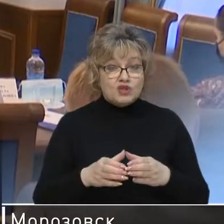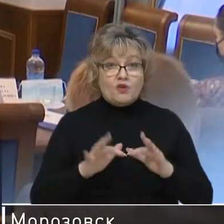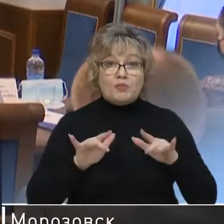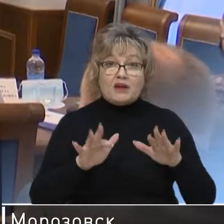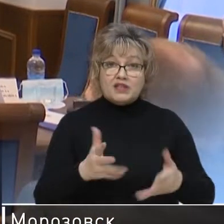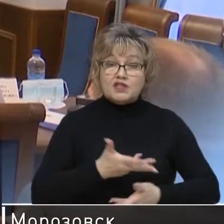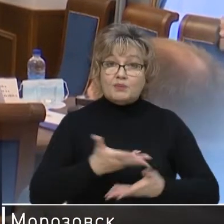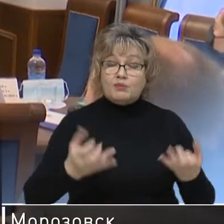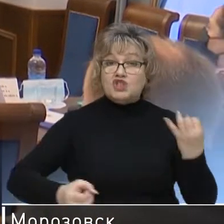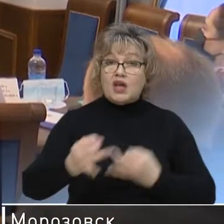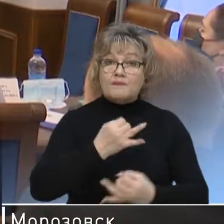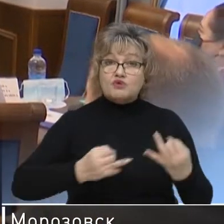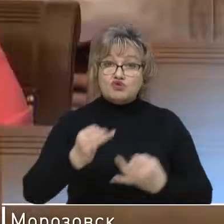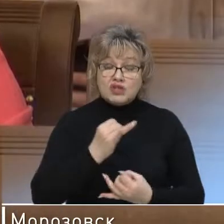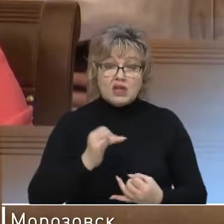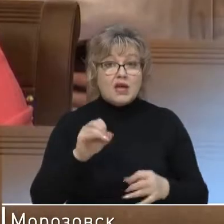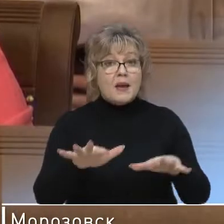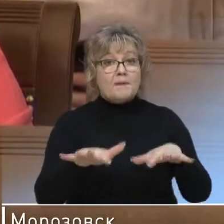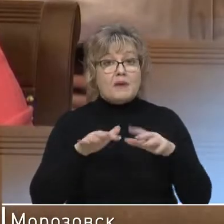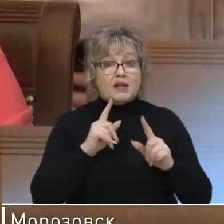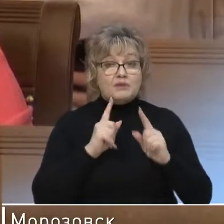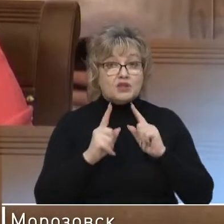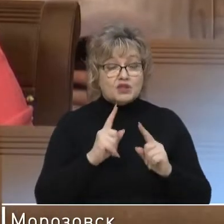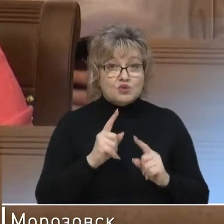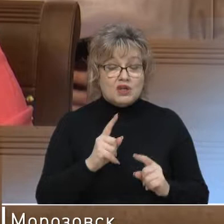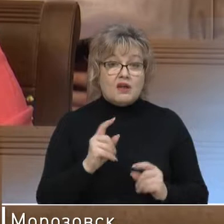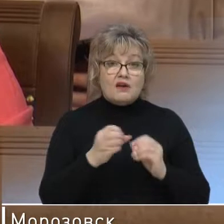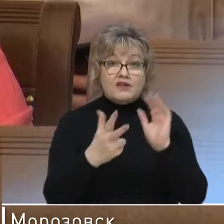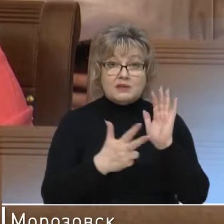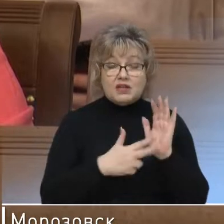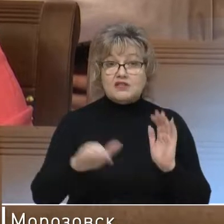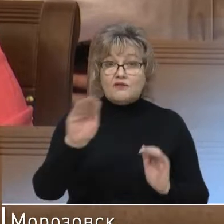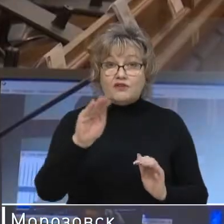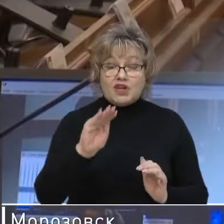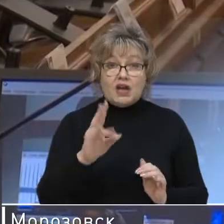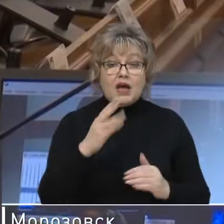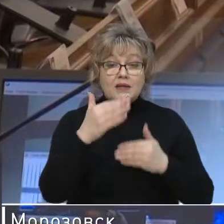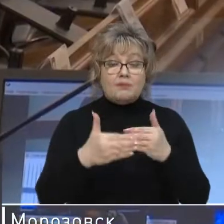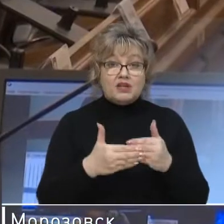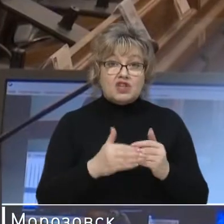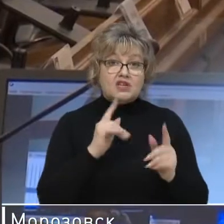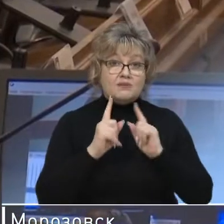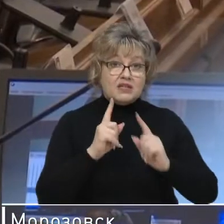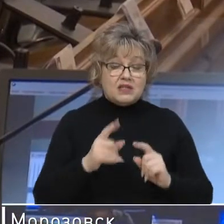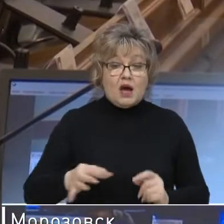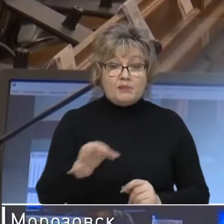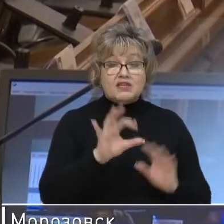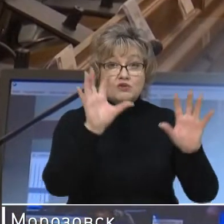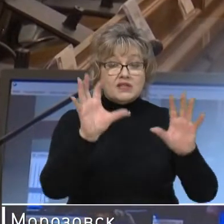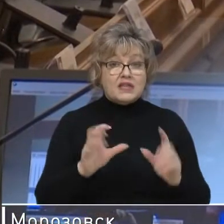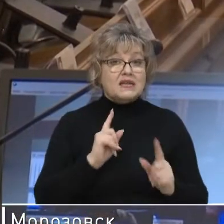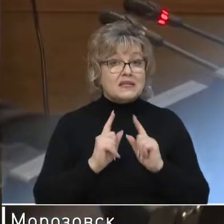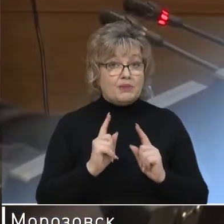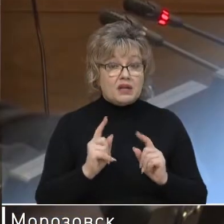проводится публичное обсуждение и парламентские слушания. 18 февраля на ближайшем заседании областного ЗАГС